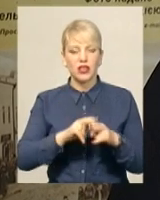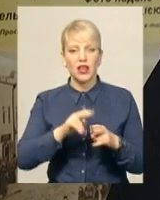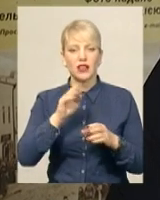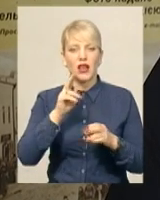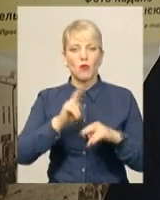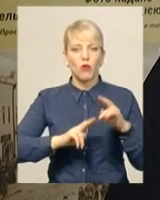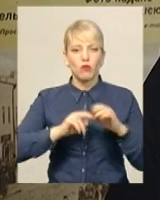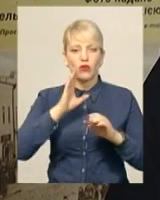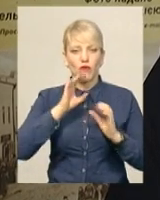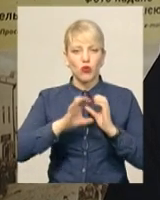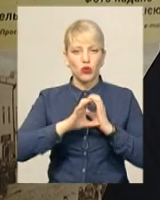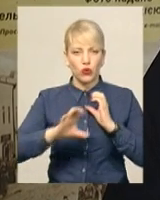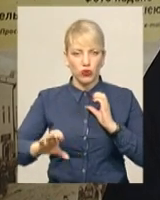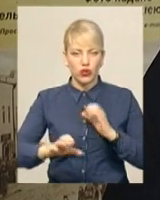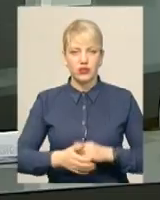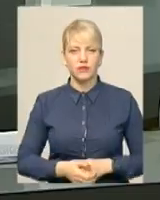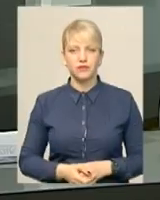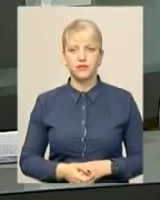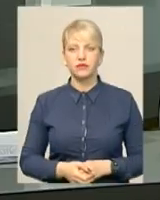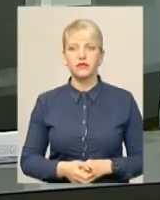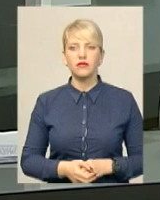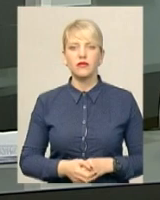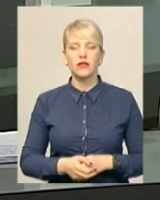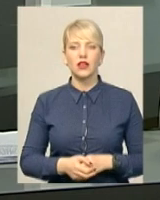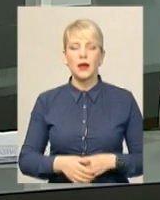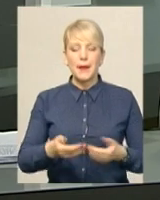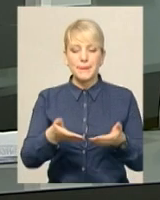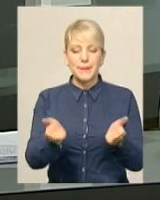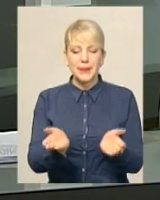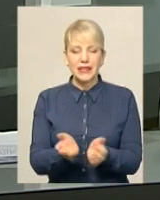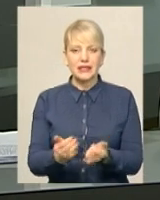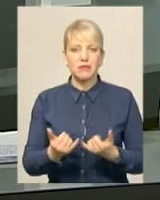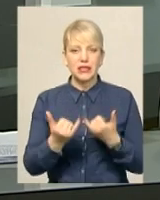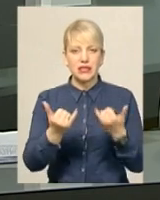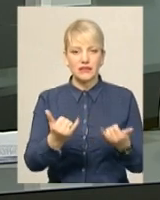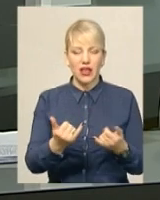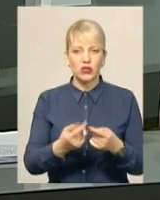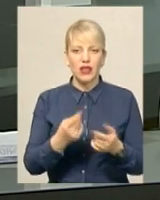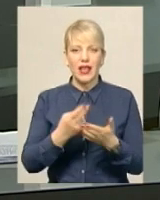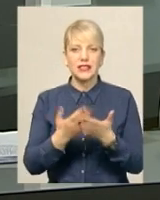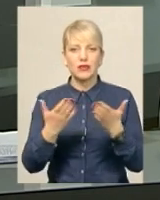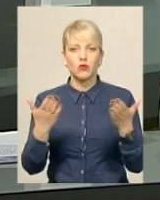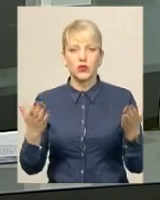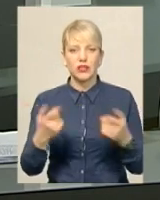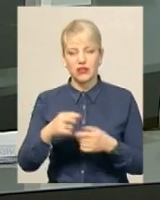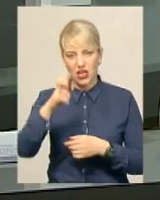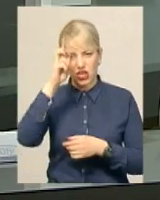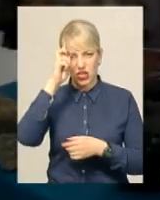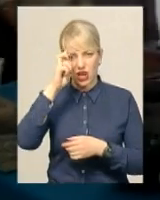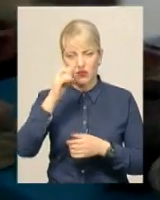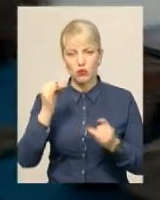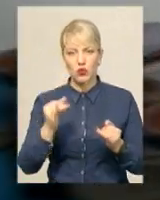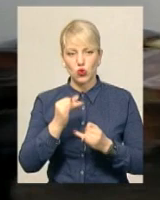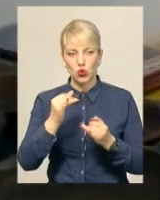років був комендантом фортеці. Мисці присвятять чергову експозицію Державному історико-культурному заповіднику